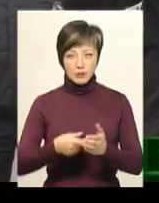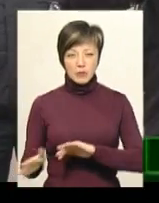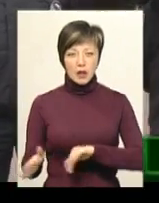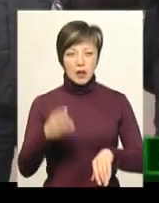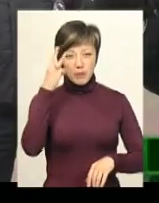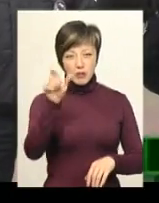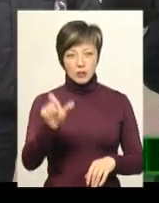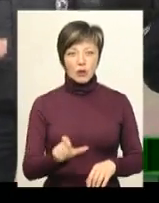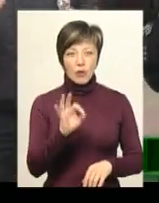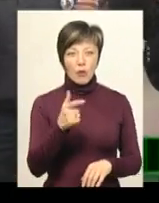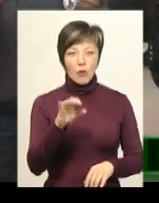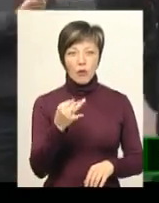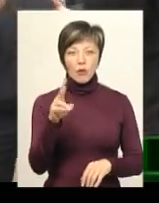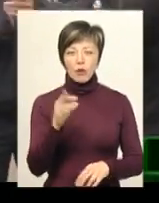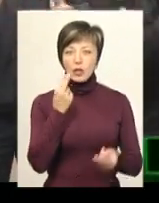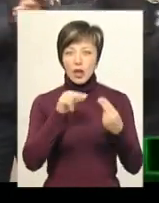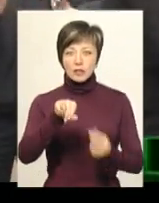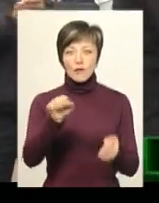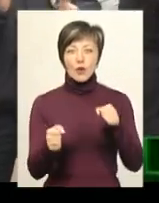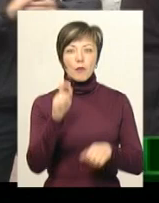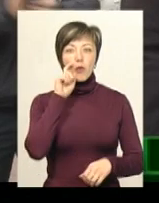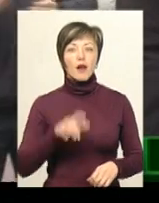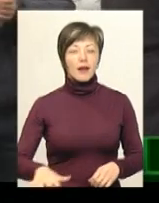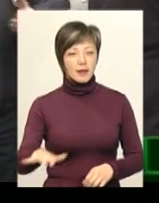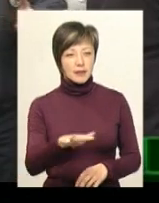Хмельничанин Володимир Огойко став найкращим водієм України.